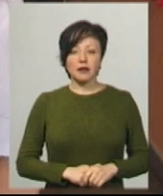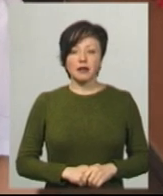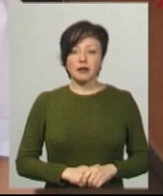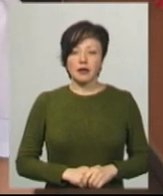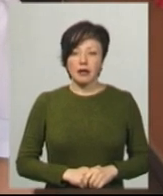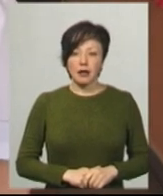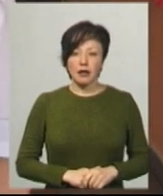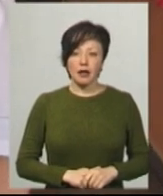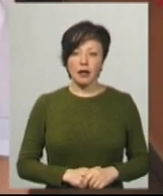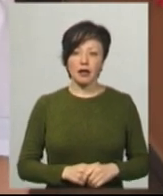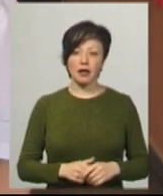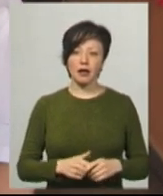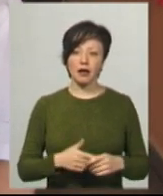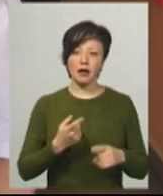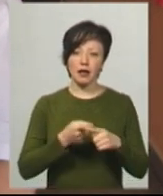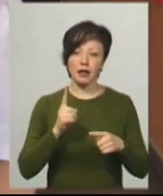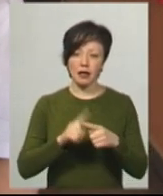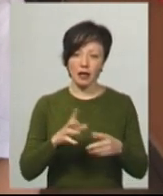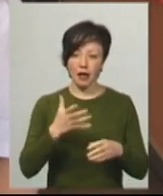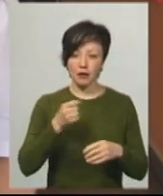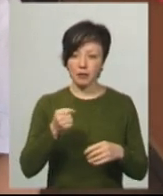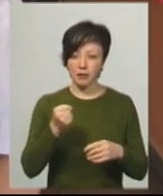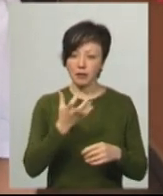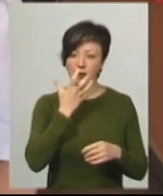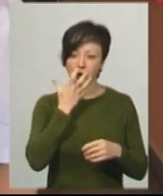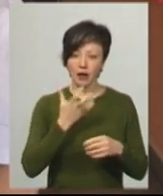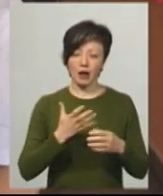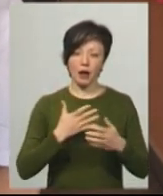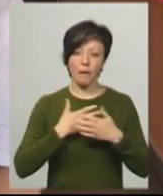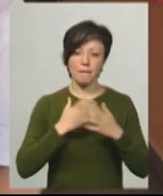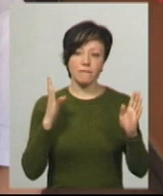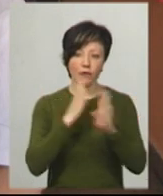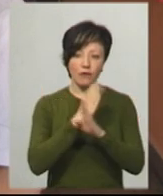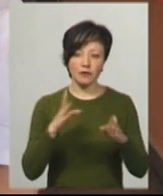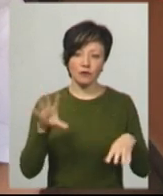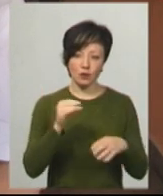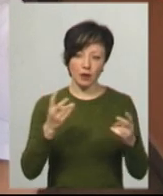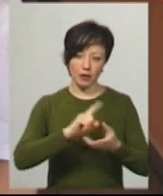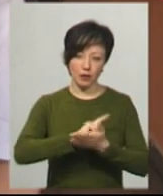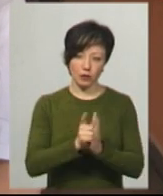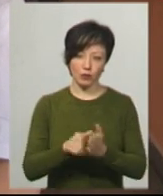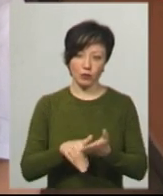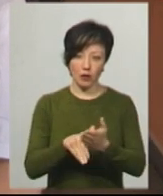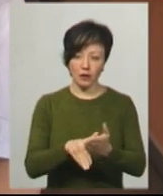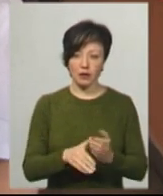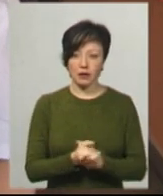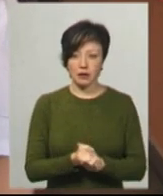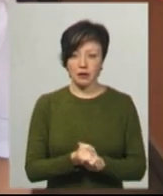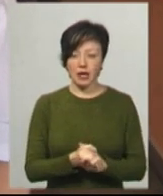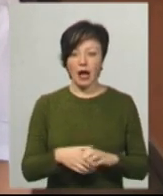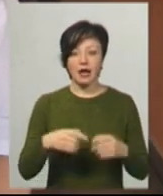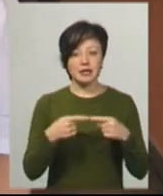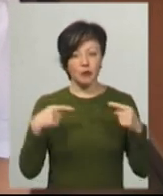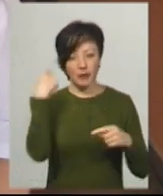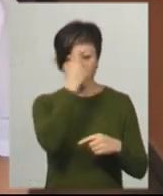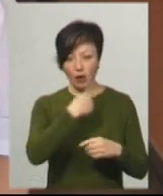Кисневий концентратор в нас є, амбушка є таке для першої невідкладної допомоги. А засобів